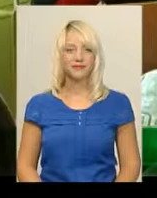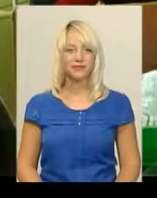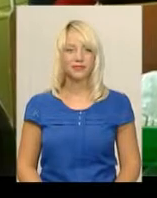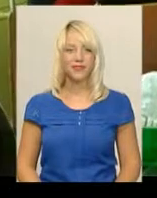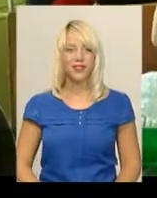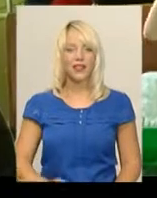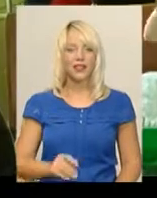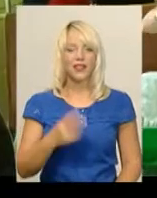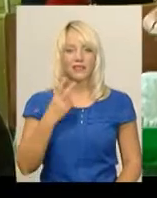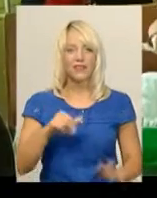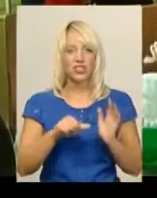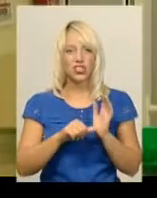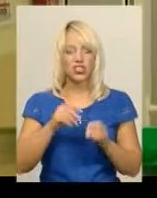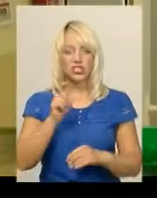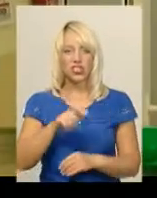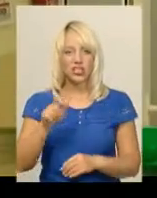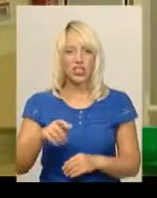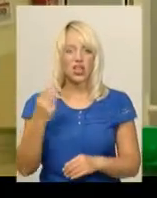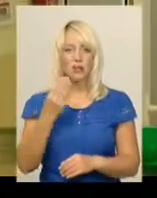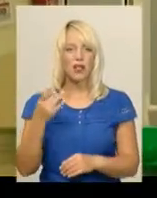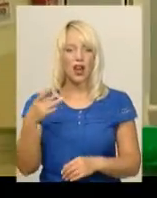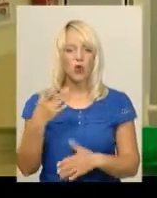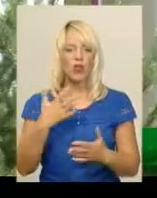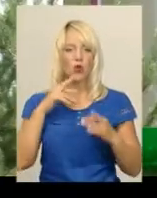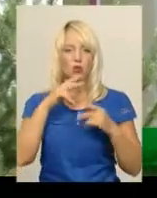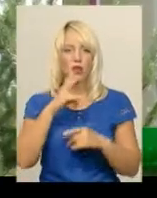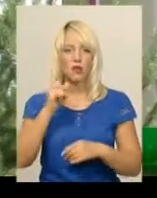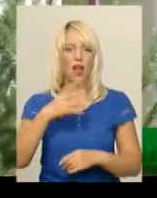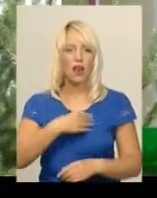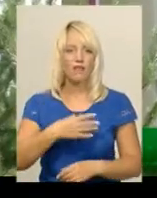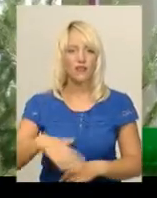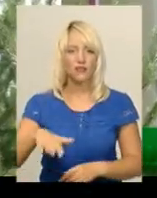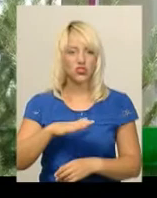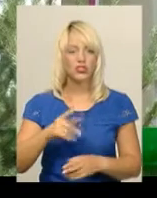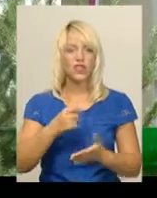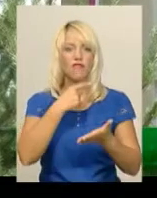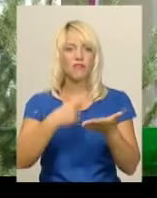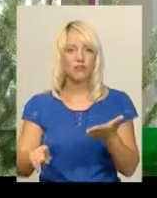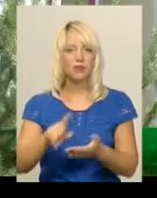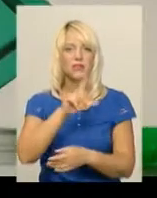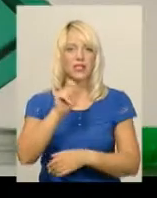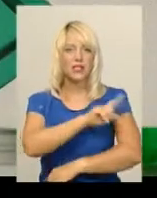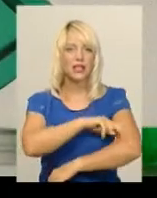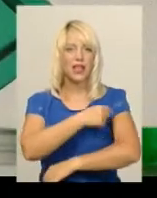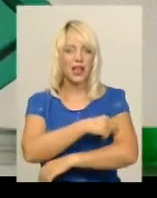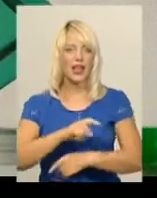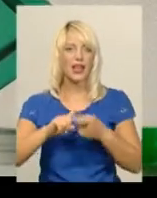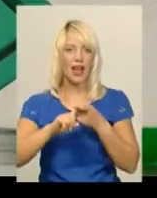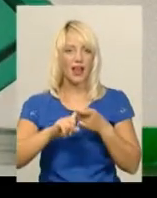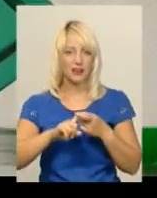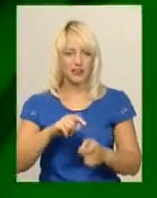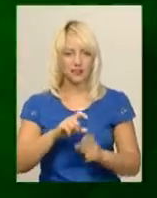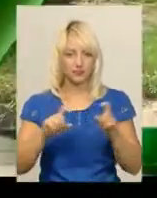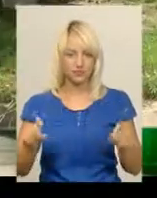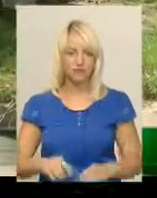26 жителів Шепетівського району, які отруїлися на Львівщині, сьогодні виписали з Львівської обласної інфекційної клінічної лікарні.